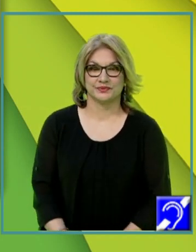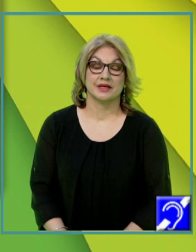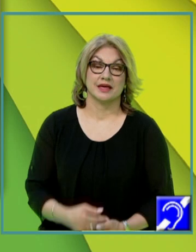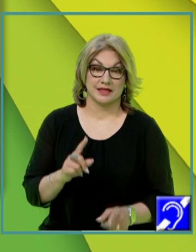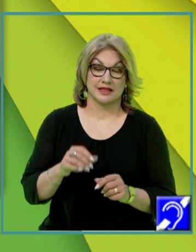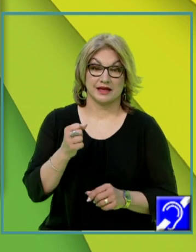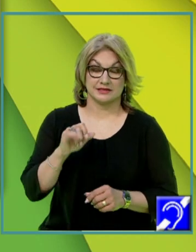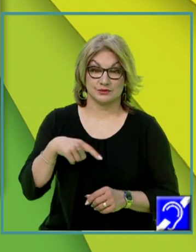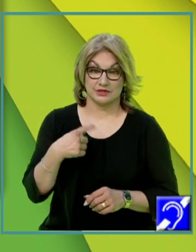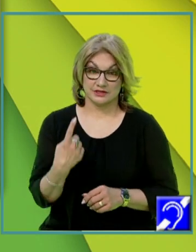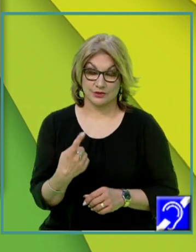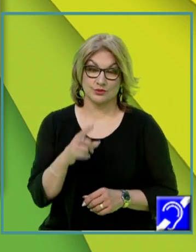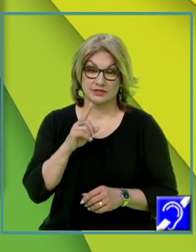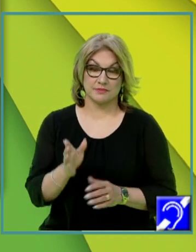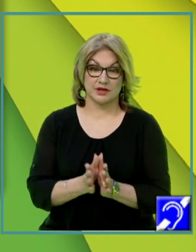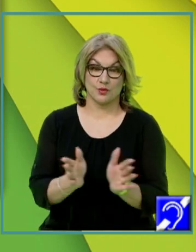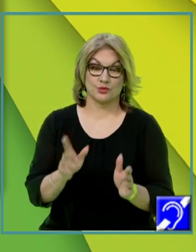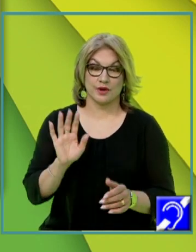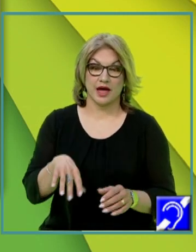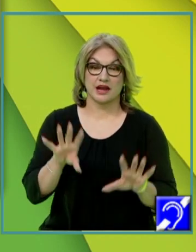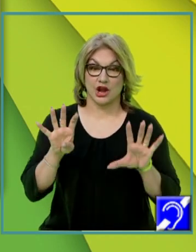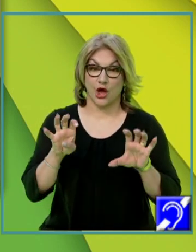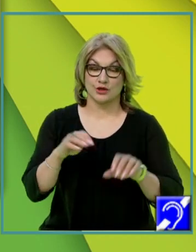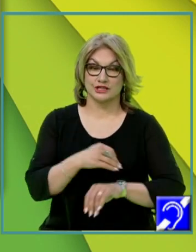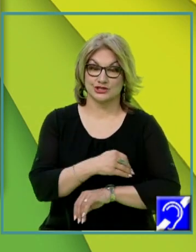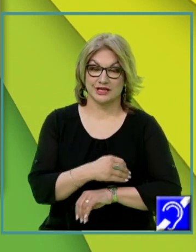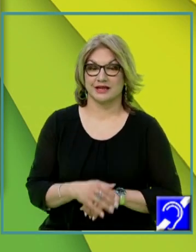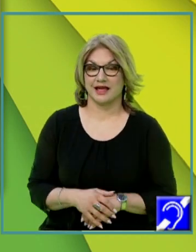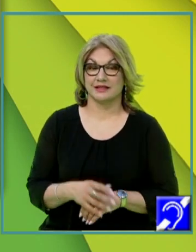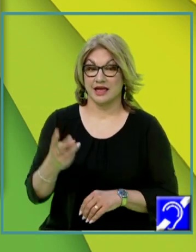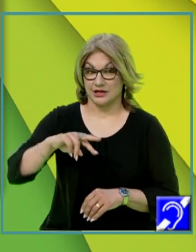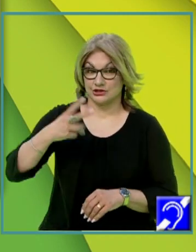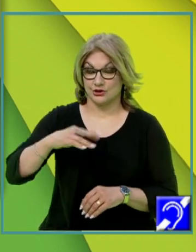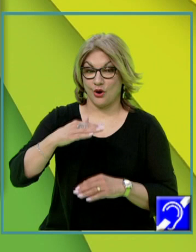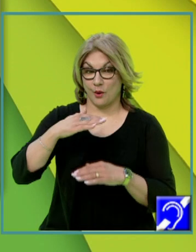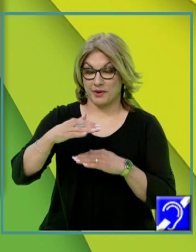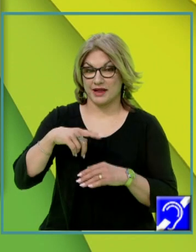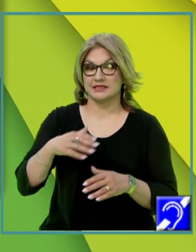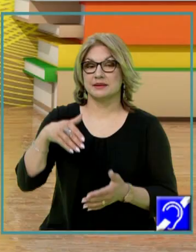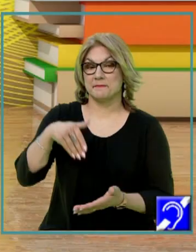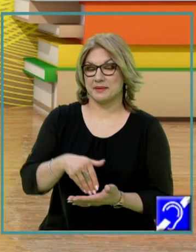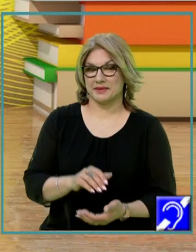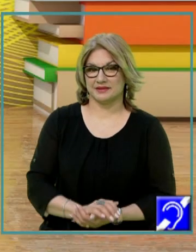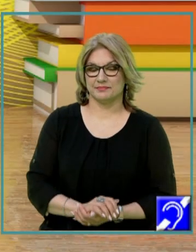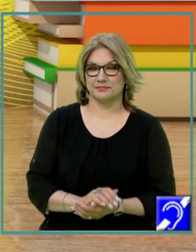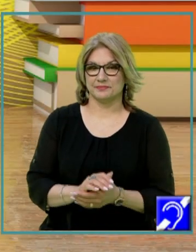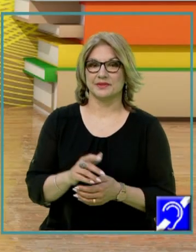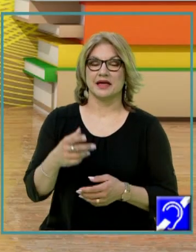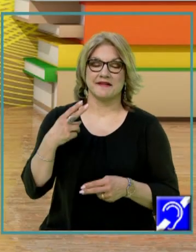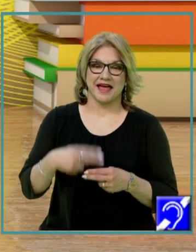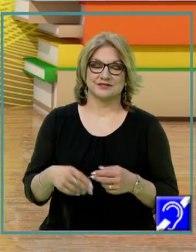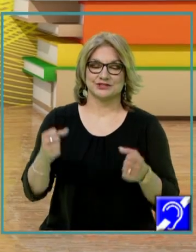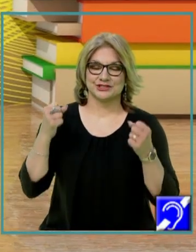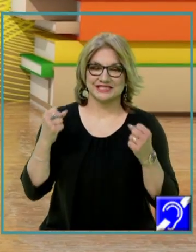înseamnă că practic că unghiul este de 90 de grade deci cele două plane sunt perpendicular și în final vă urez ca de obicei